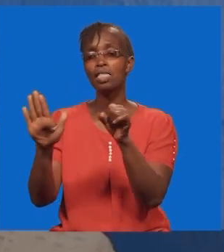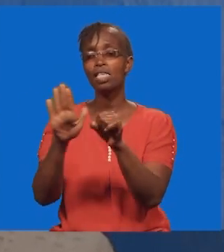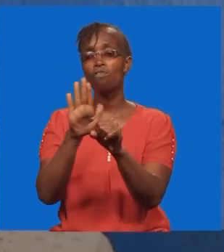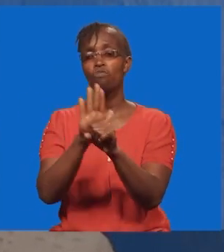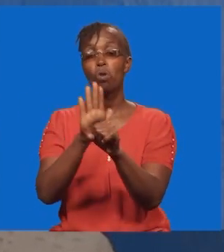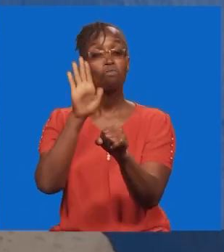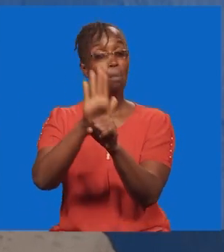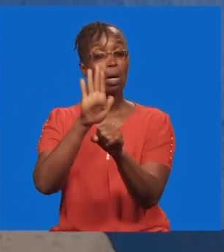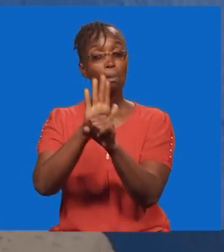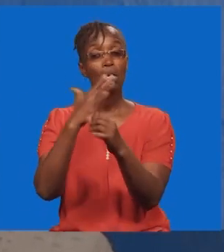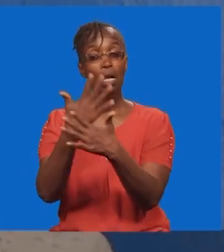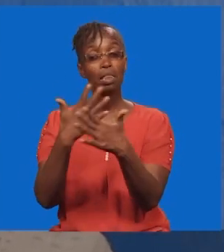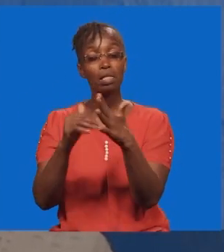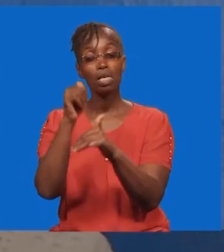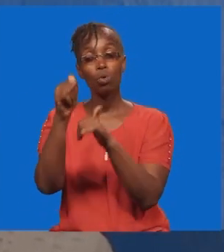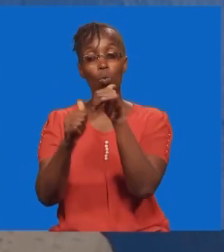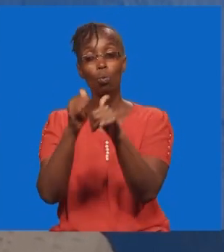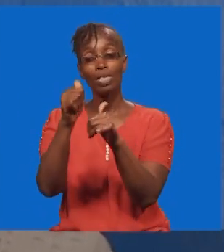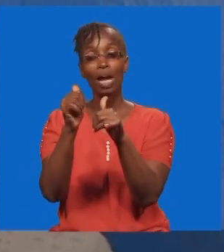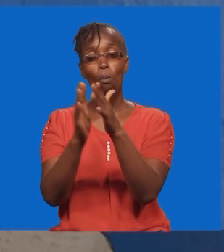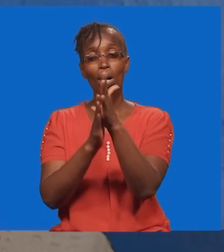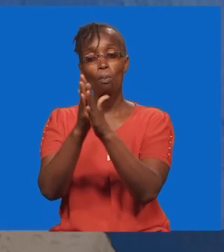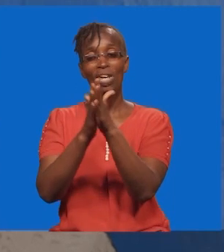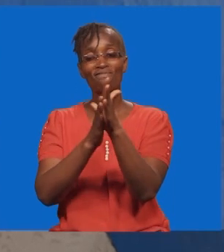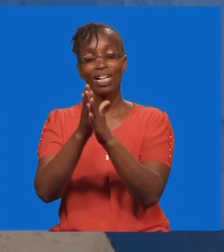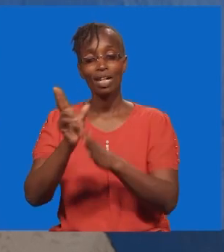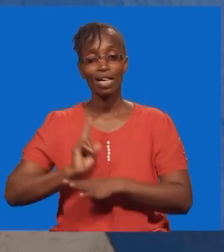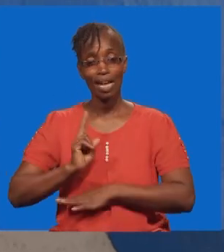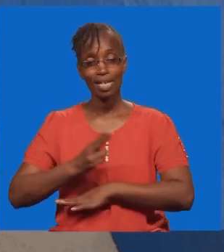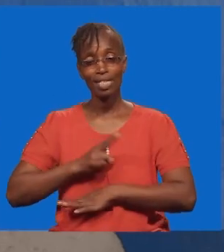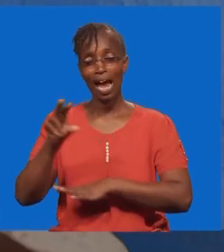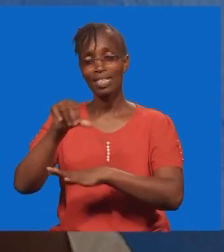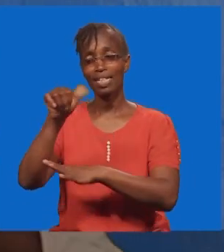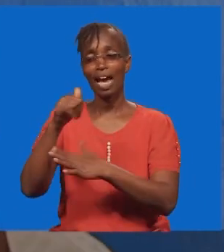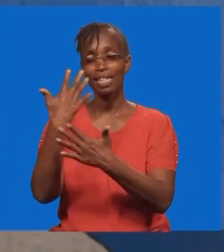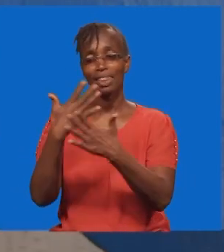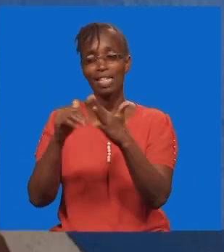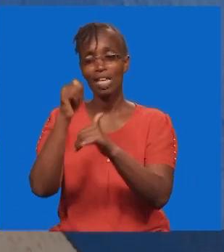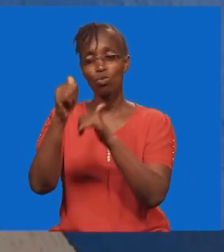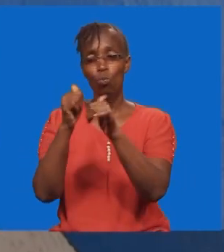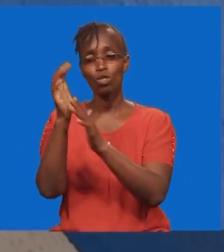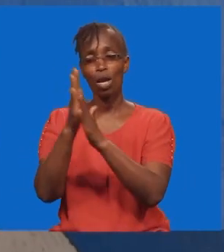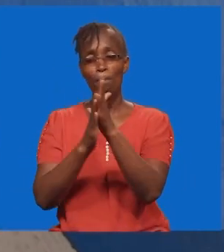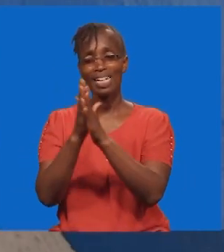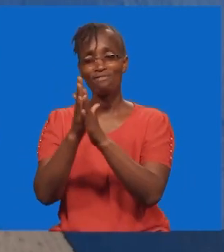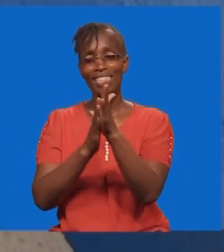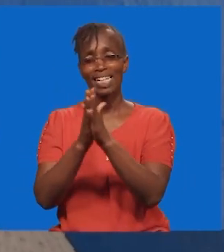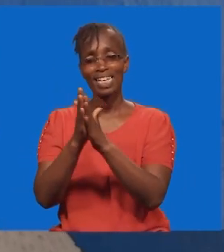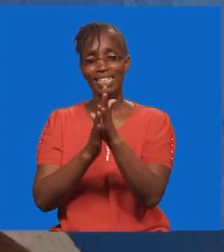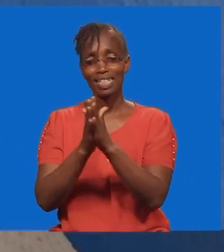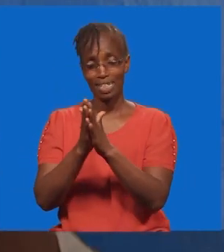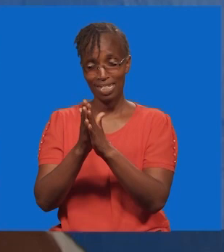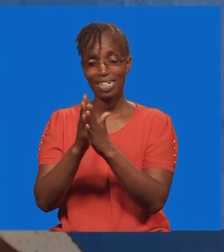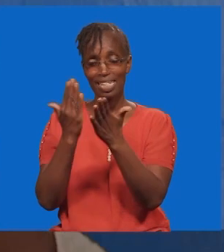ndunina pendeza, inamambo mengi ya kutufutia, na yale mingine anatufutia, tunaacha